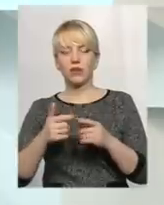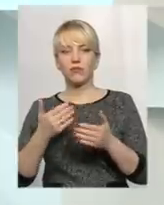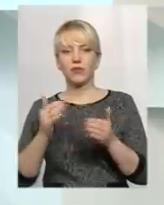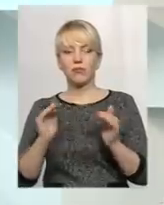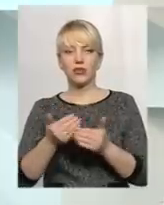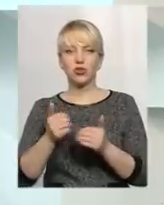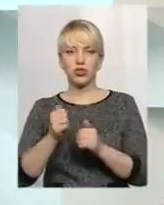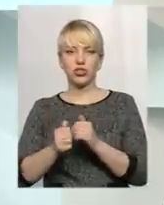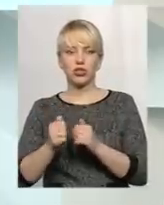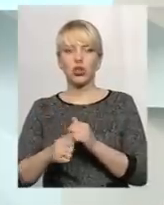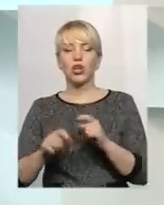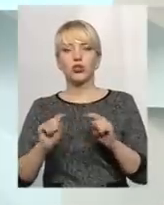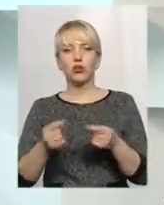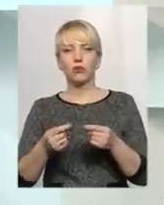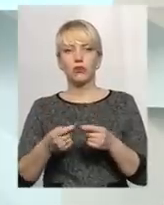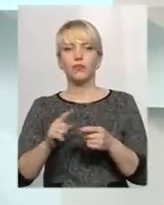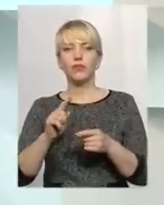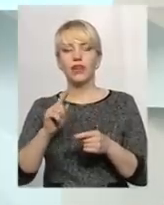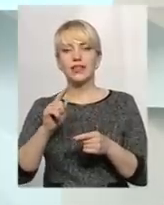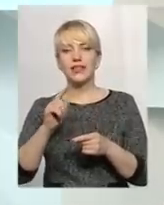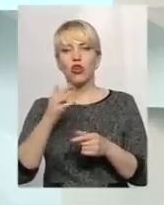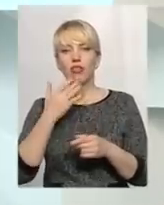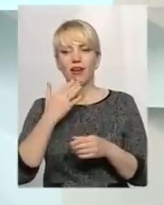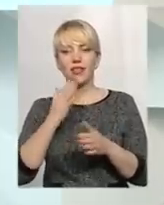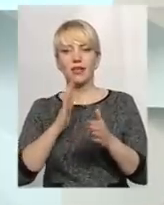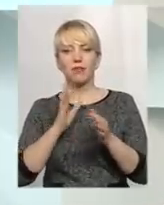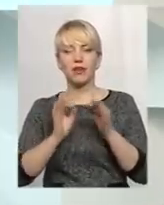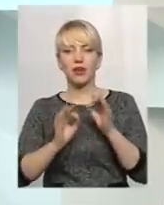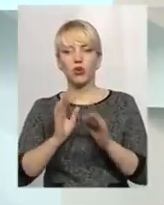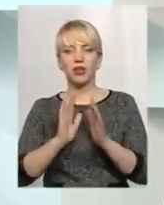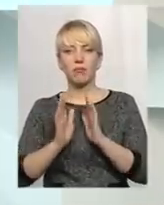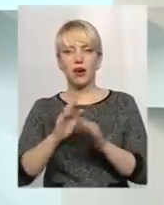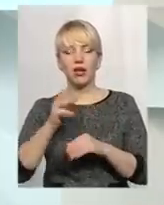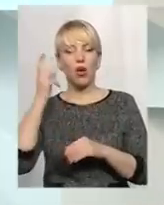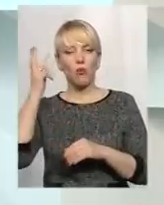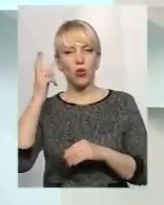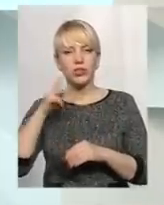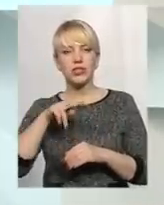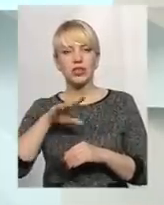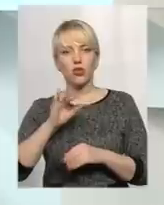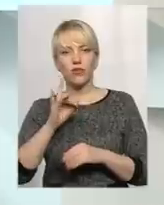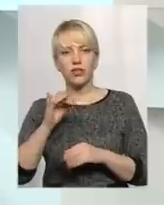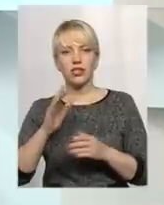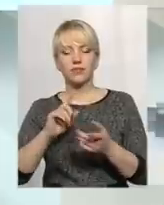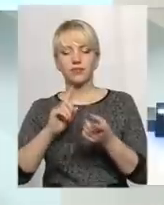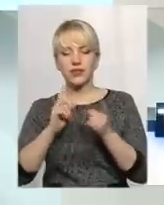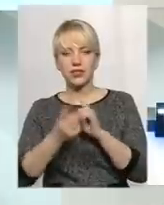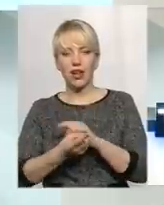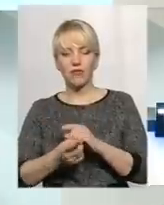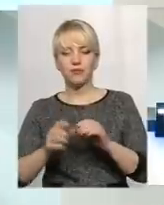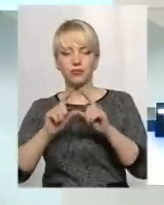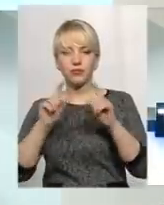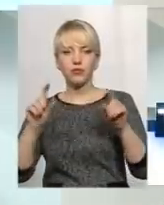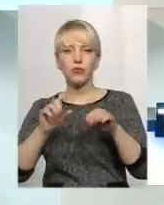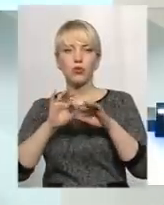частотою. І от саме Національний природний парк Подільськів Тутори нещодавно став об'єктом проведення